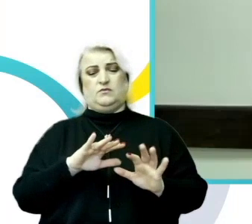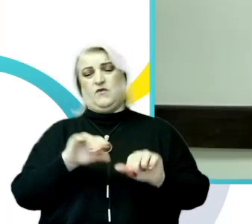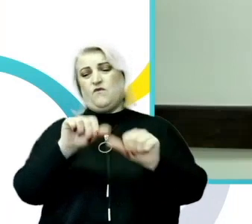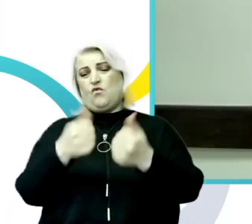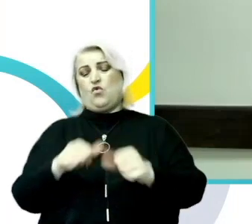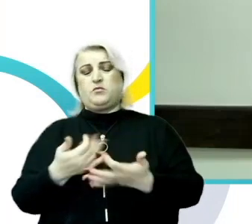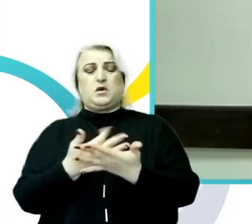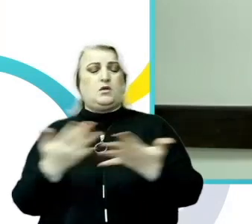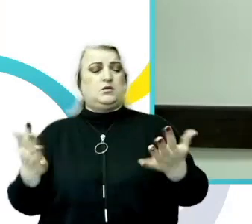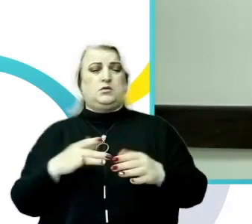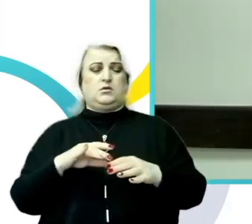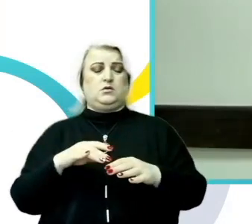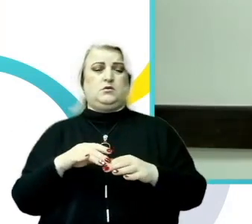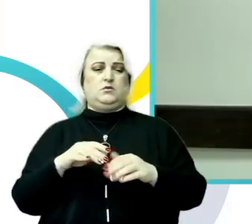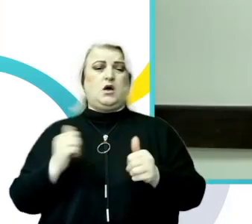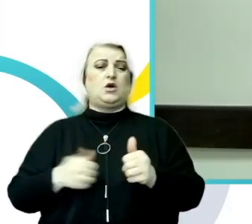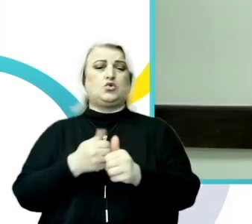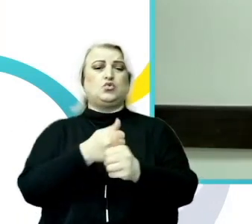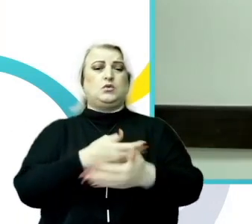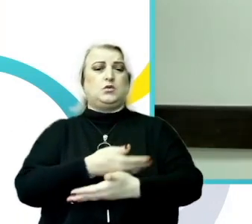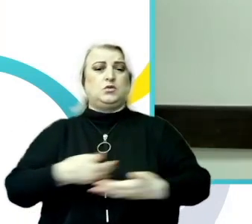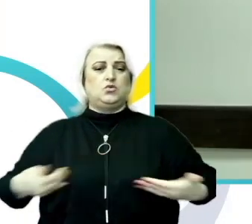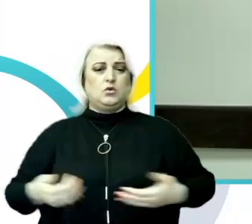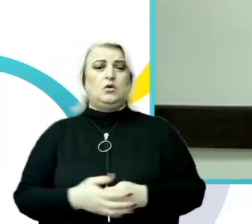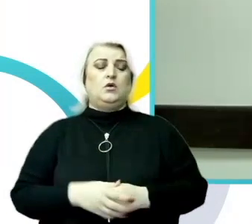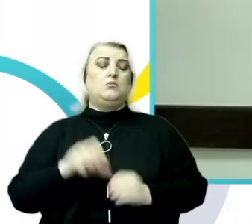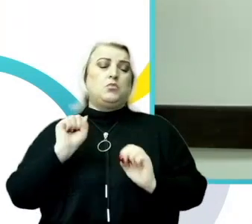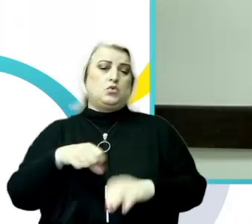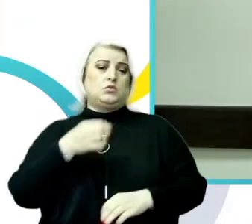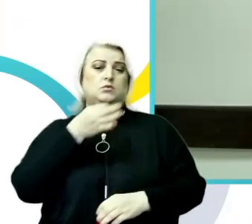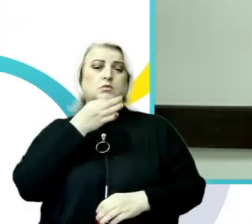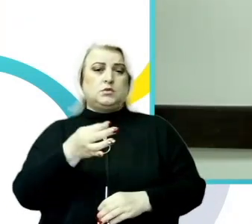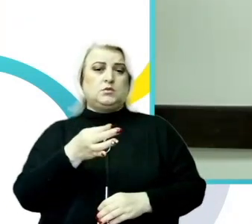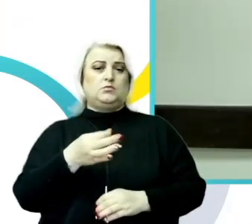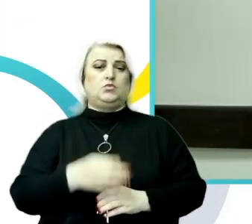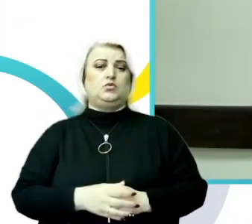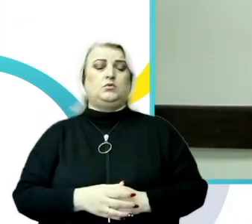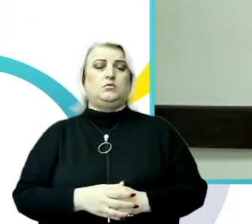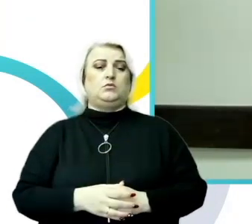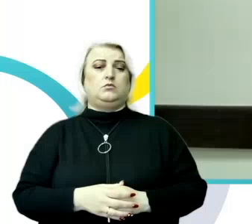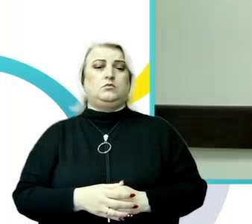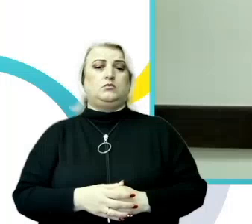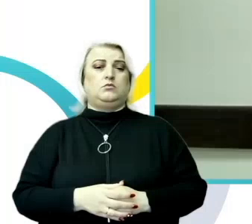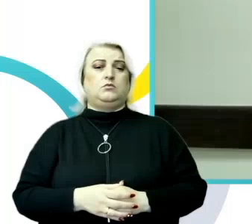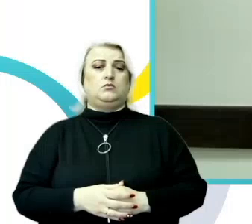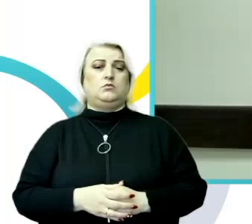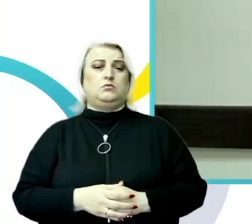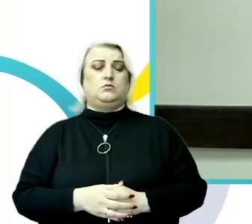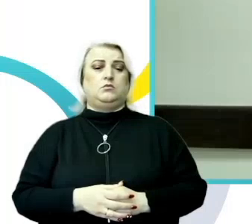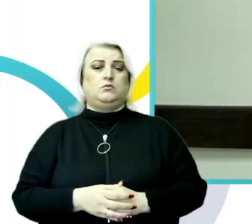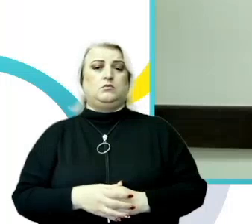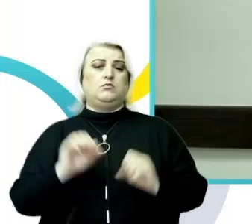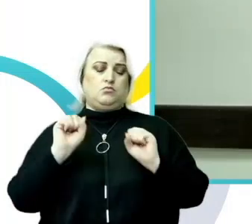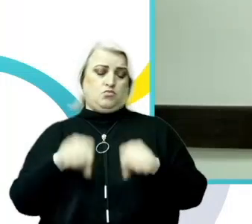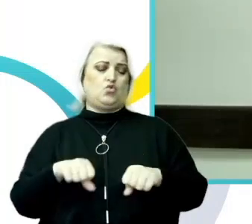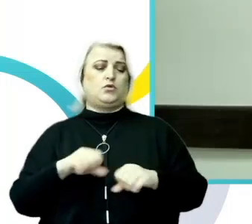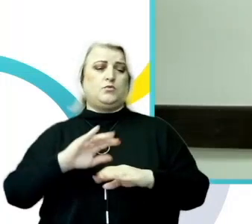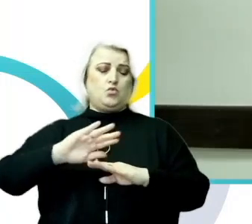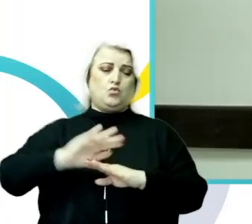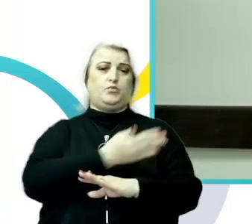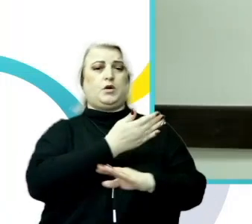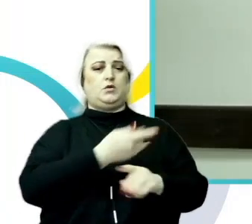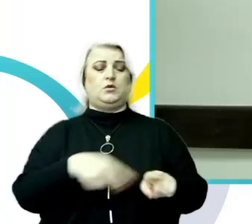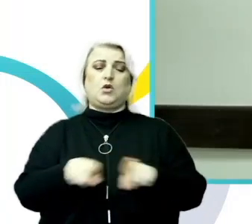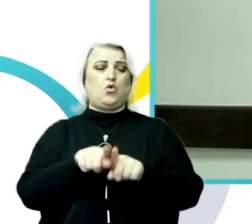vom putea răspunde eficient acestui fenomen și să-l putem diminua. Și aici este nevoie de